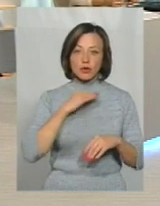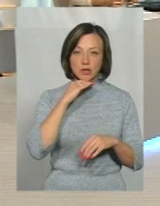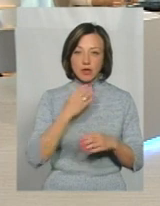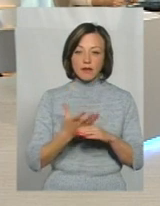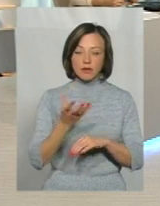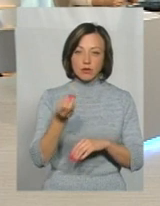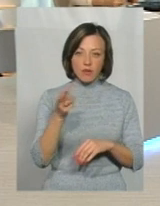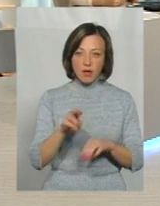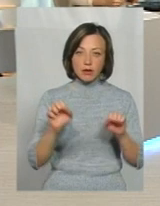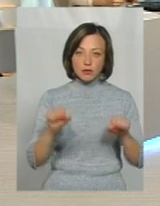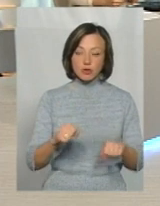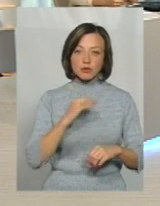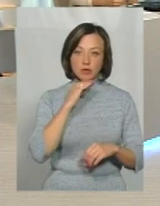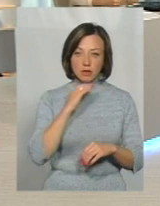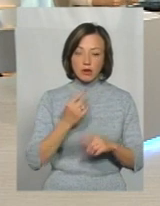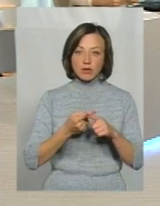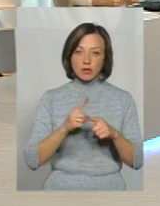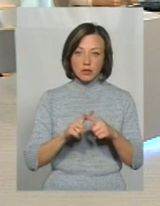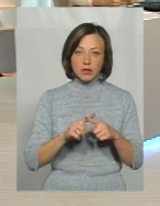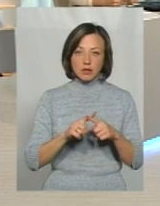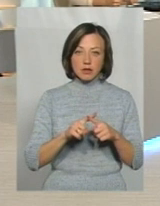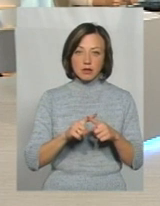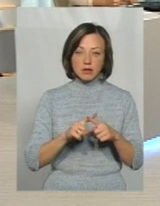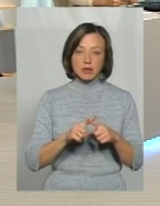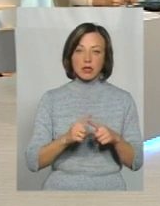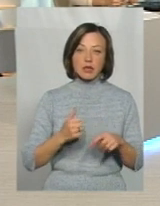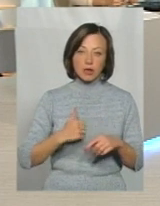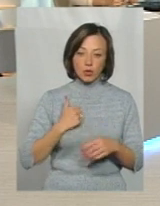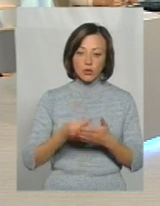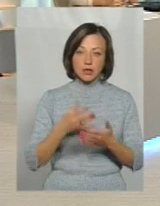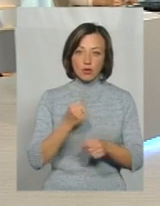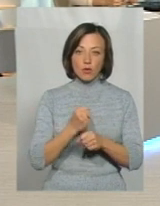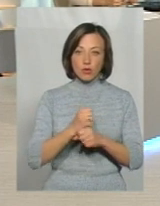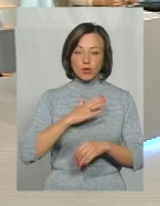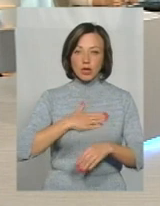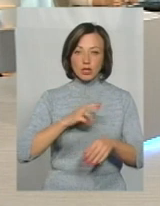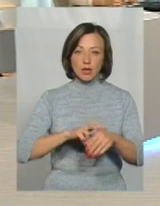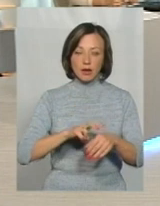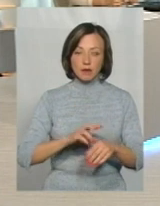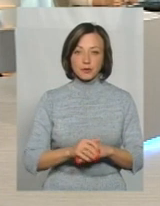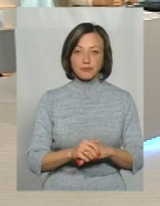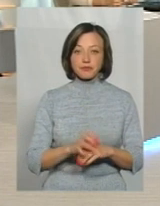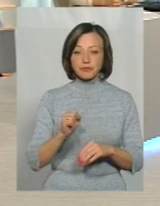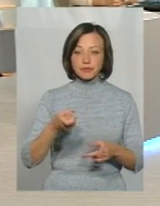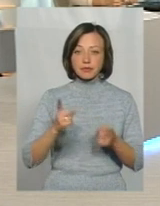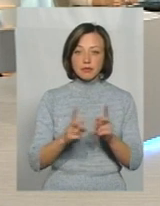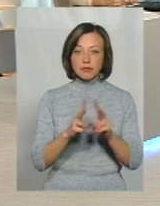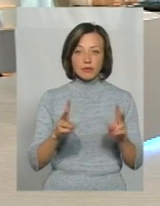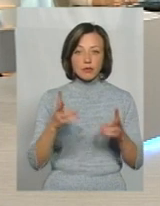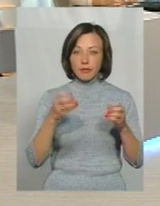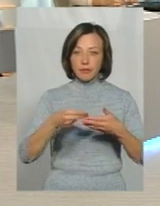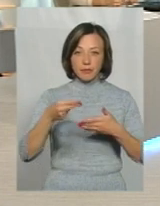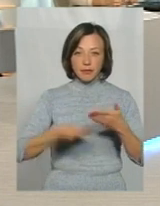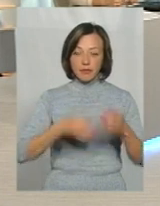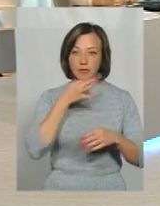фінансування і ми зможемо достатньо гідно оцінити роботу наших медиків. Ну, а, звичайно, ті, хто не підписали,